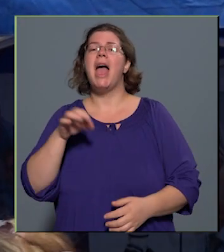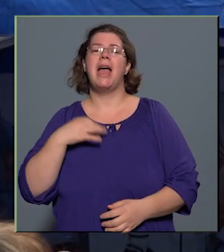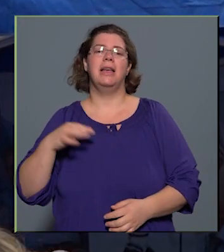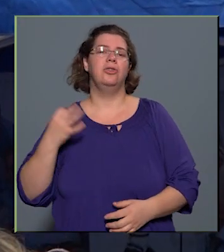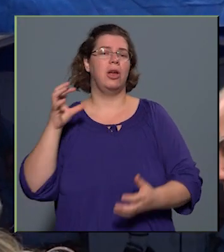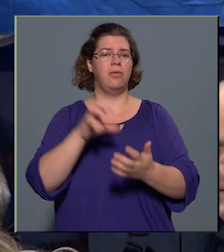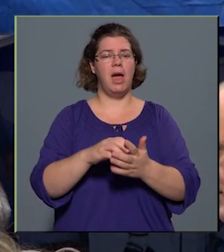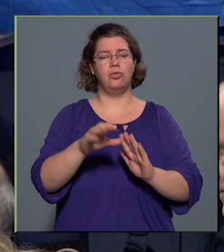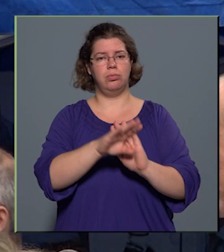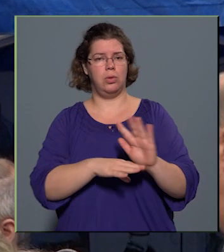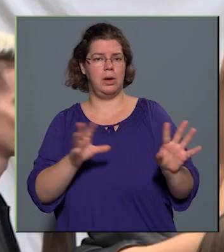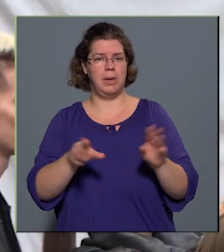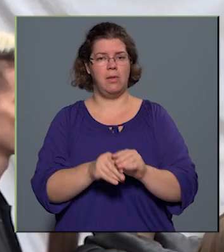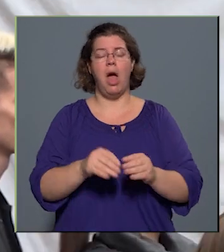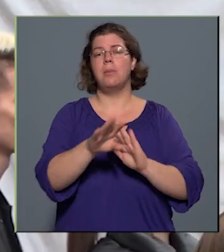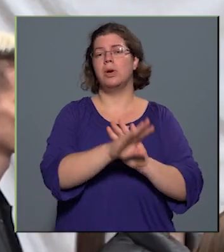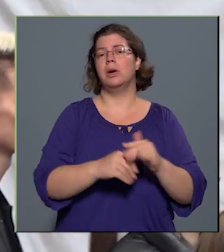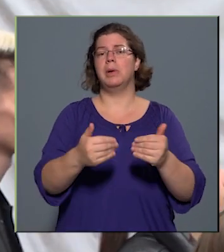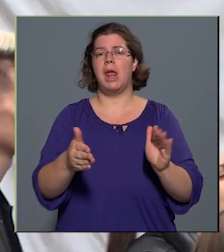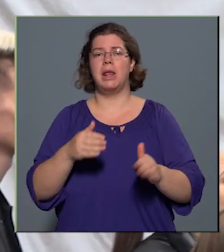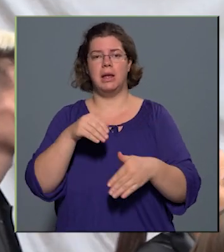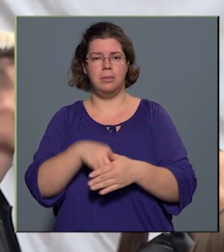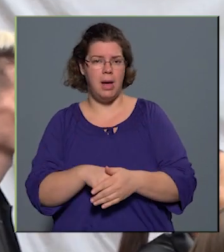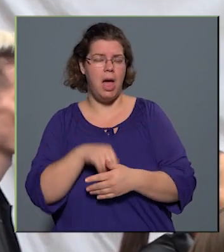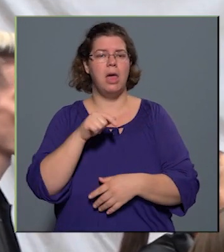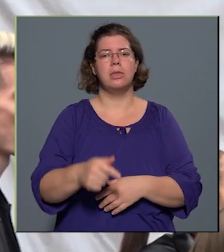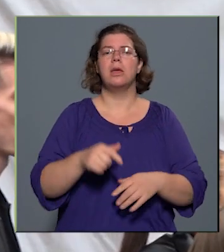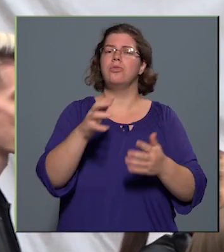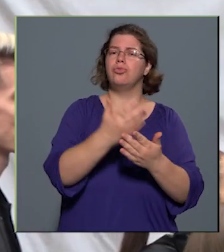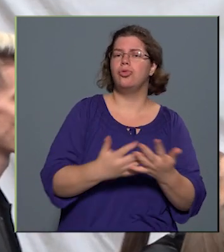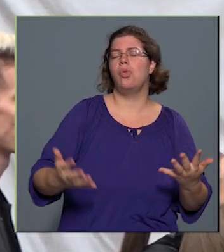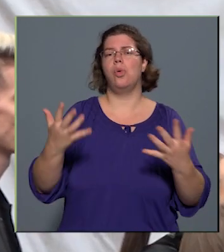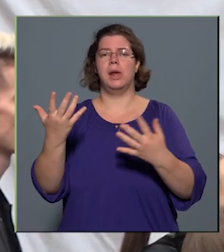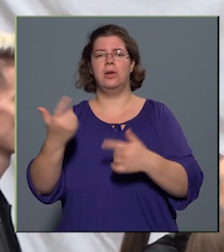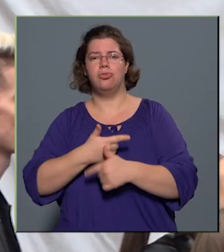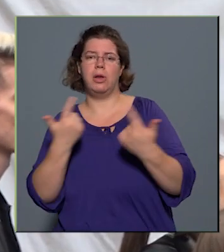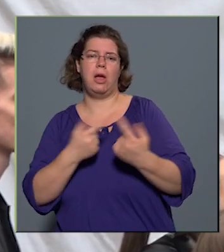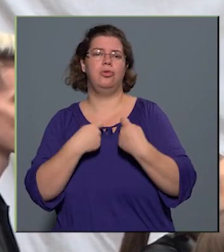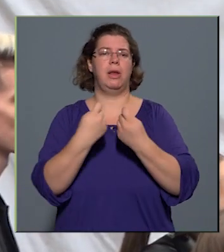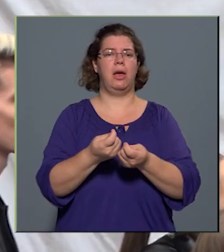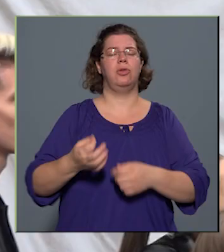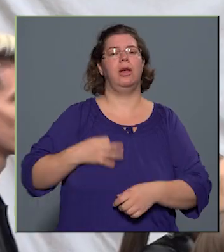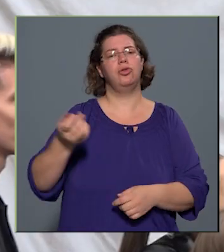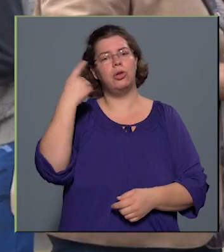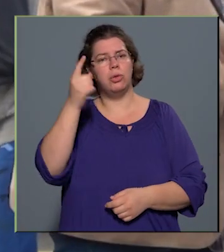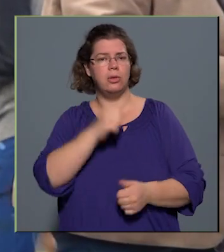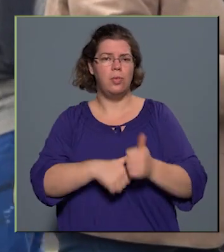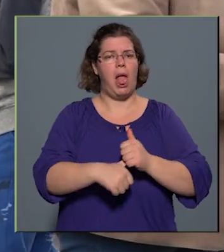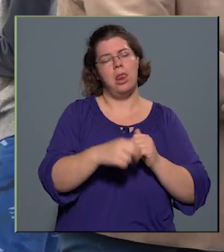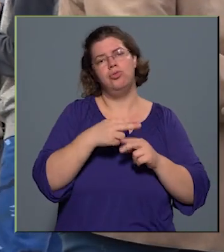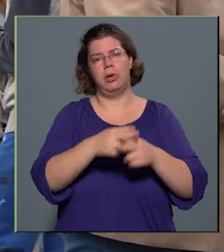programjával. A program keretein belül szűrésságtanácsadások és egészségtudatosságot elősegítő előadások állnak